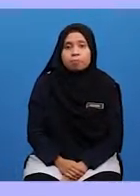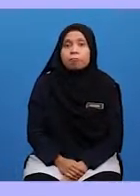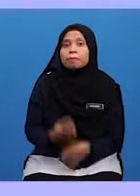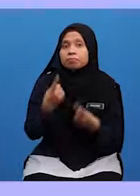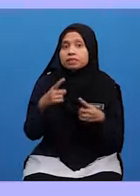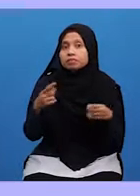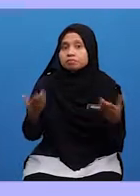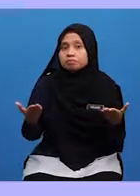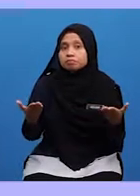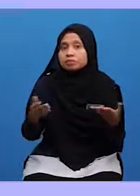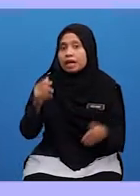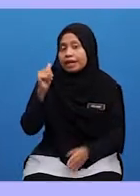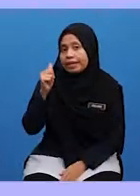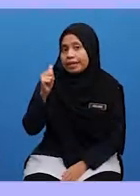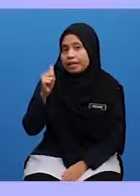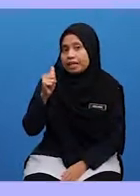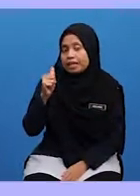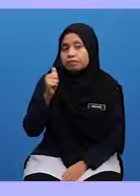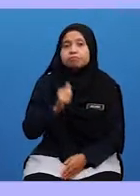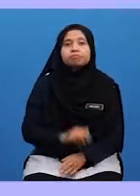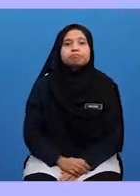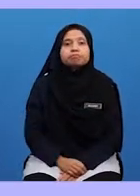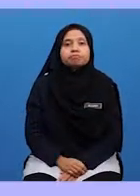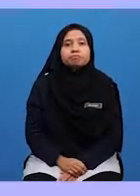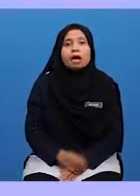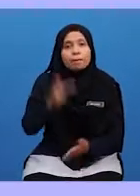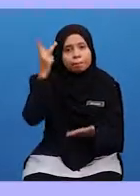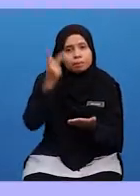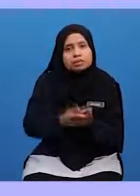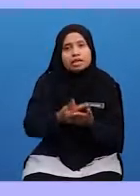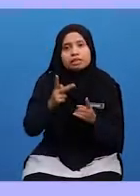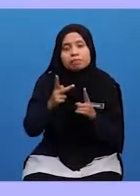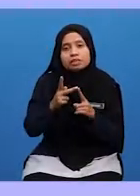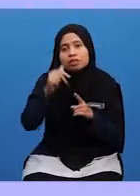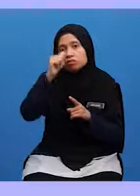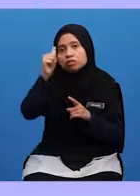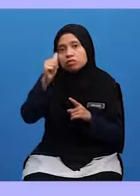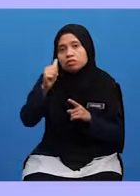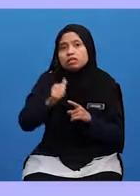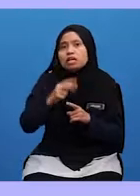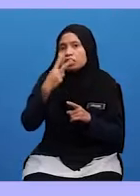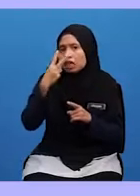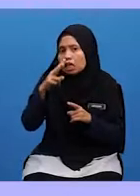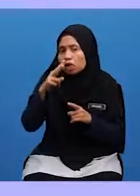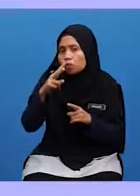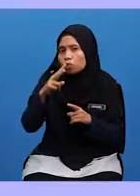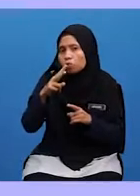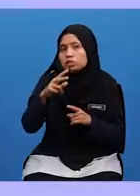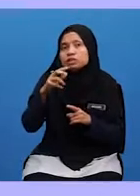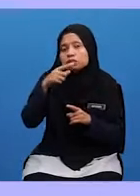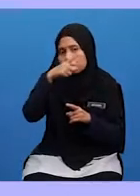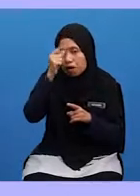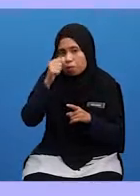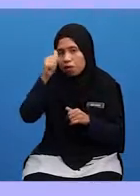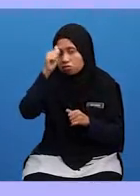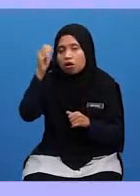Jawapannya A Ya Murid-murid Percaya Kepada Allah Dan Melihat Kerana Allah